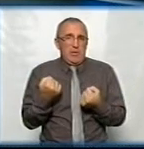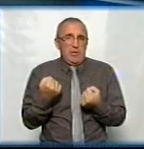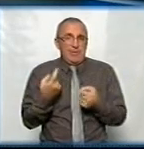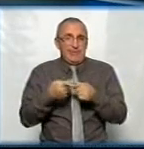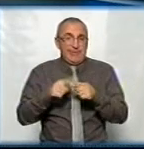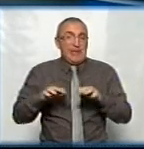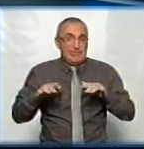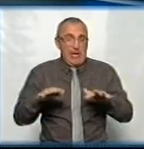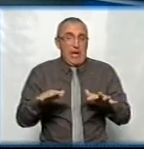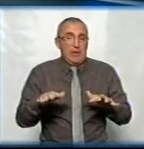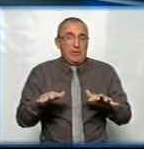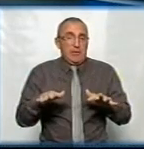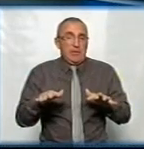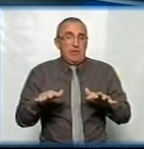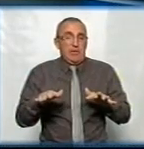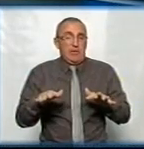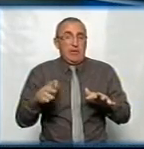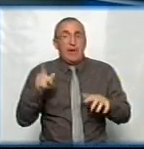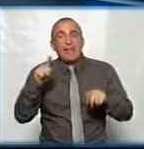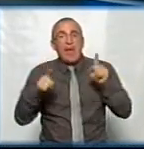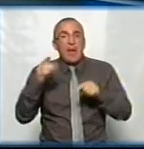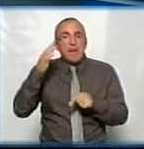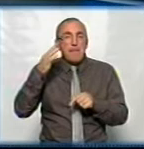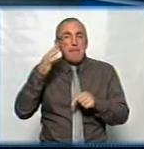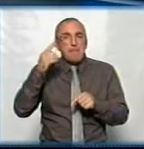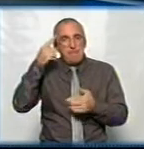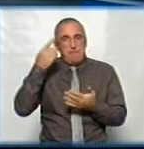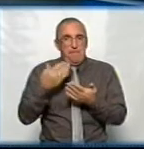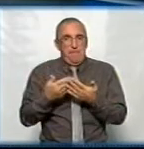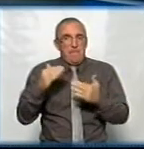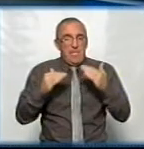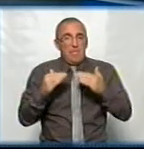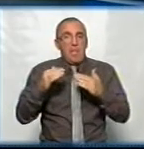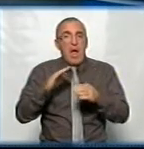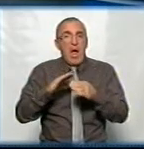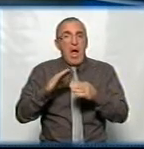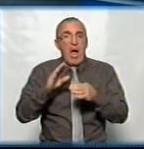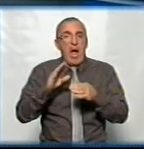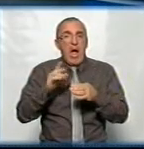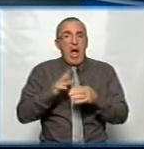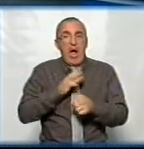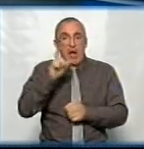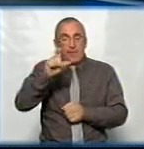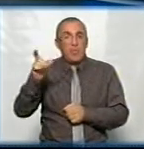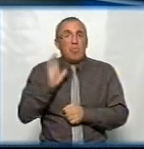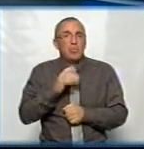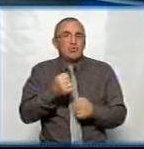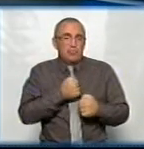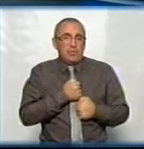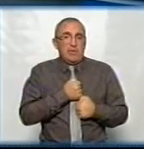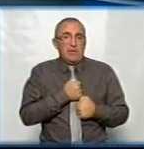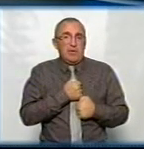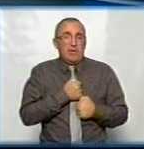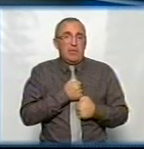захід, то в деякій мірі мені авторів було трішечки шкода, тому що в